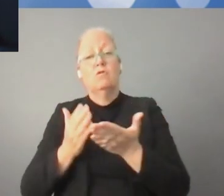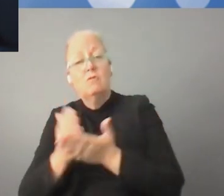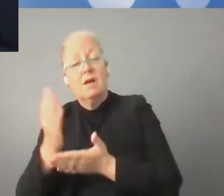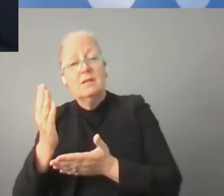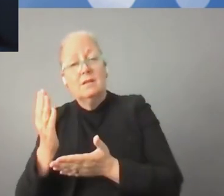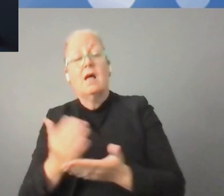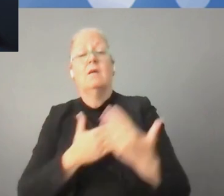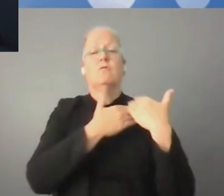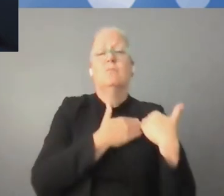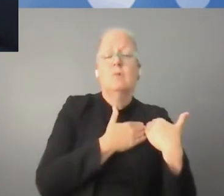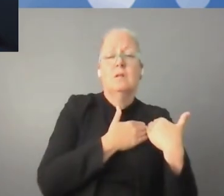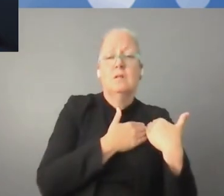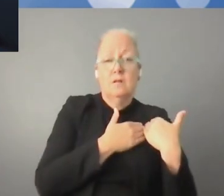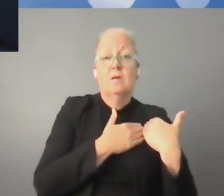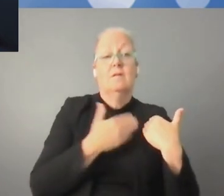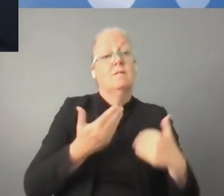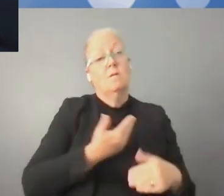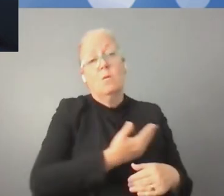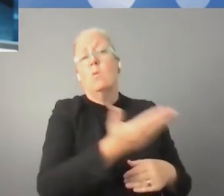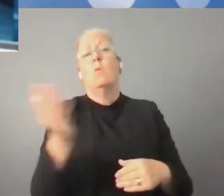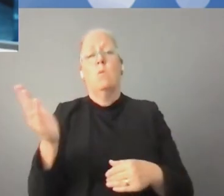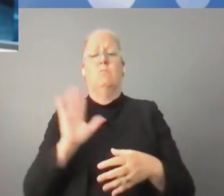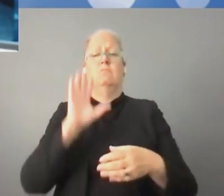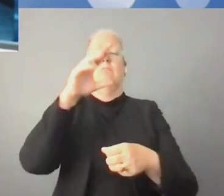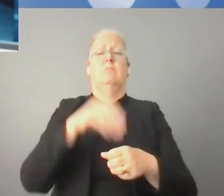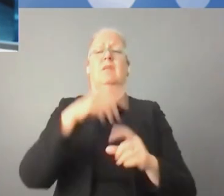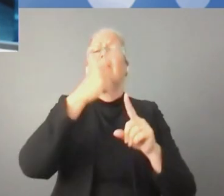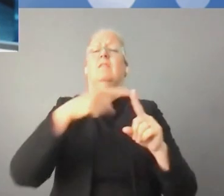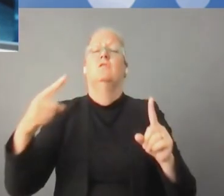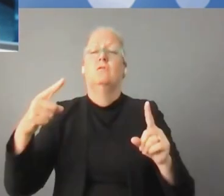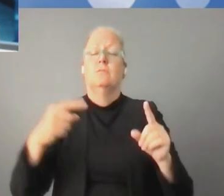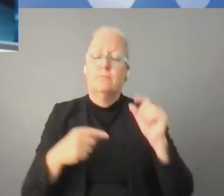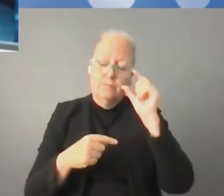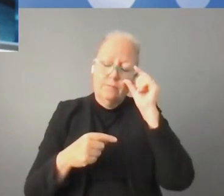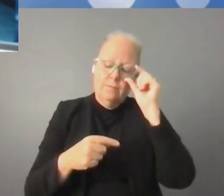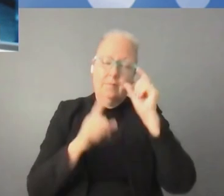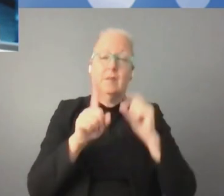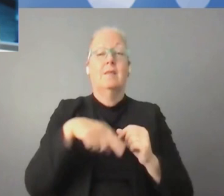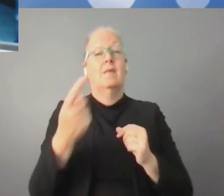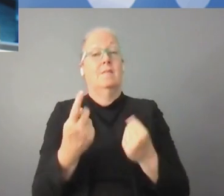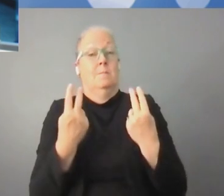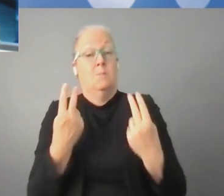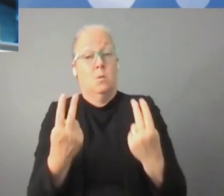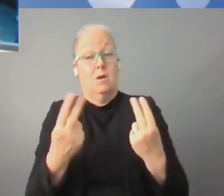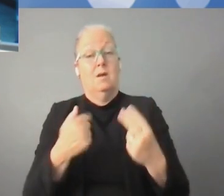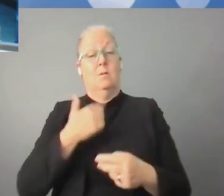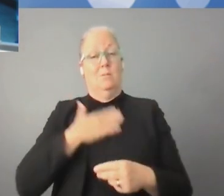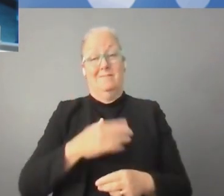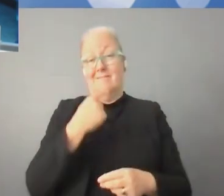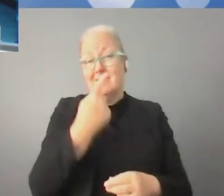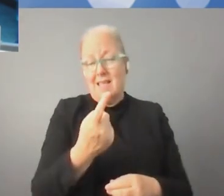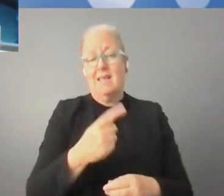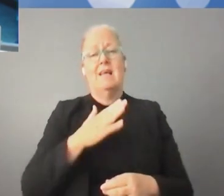تنمية التكنولوجات الرقمية. من أجل إشراك كل الأوساط في